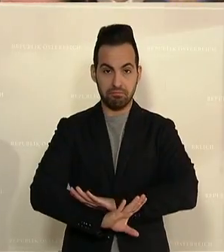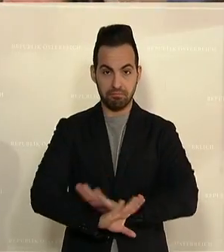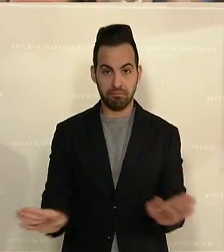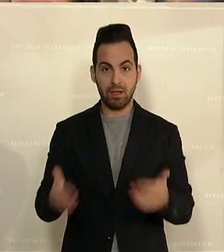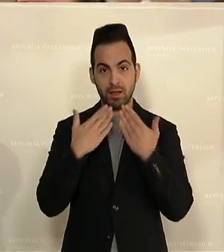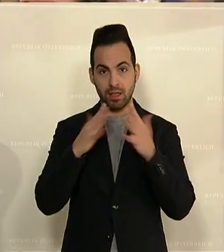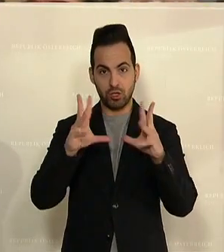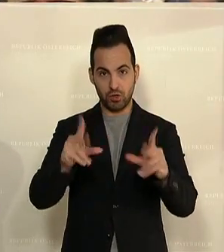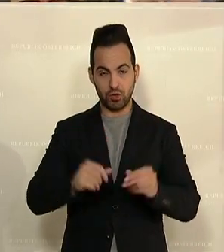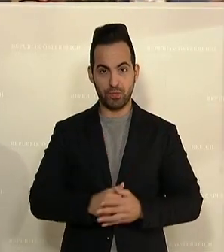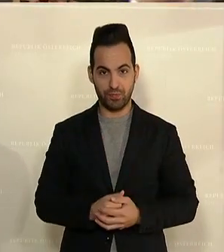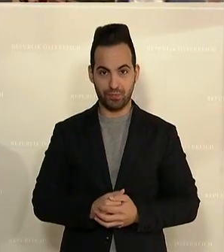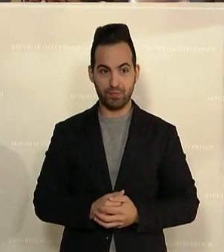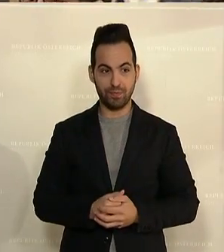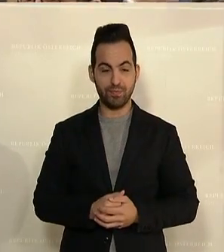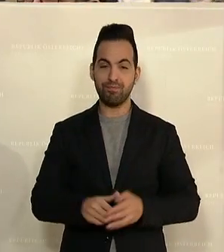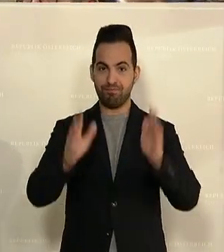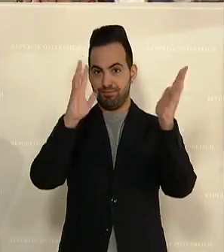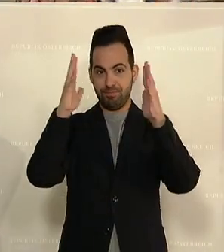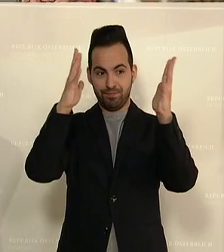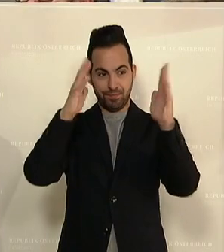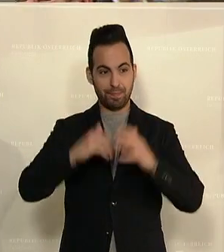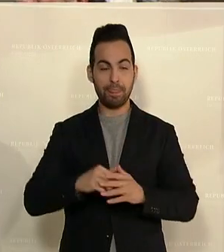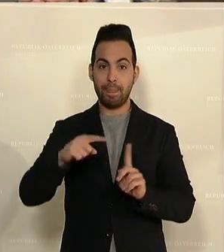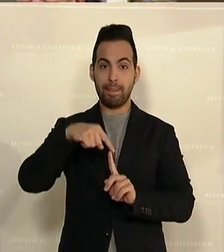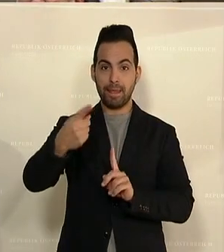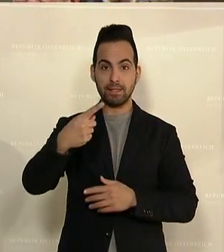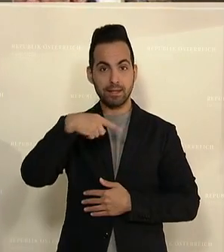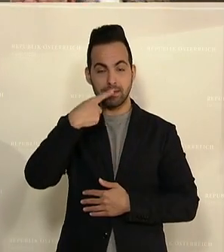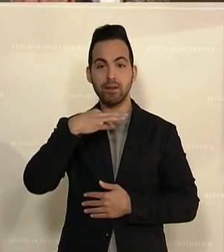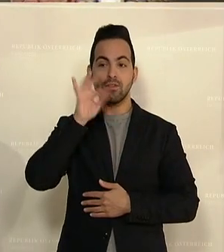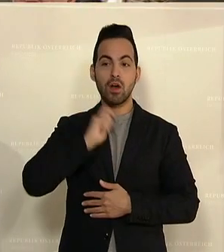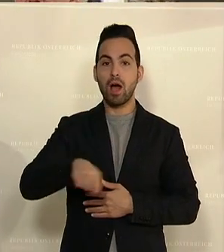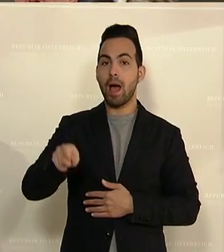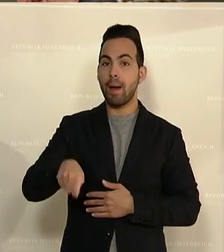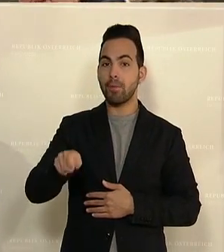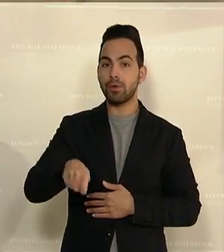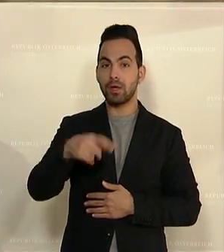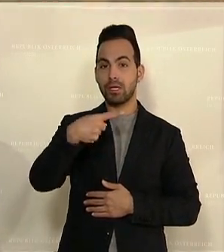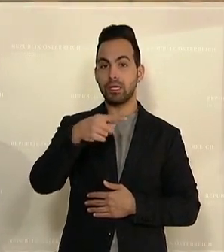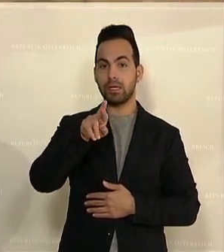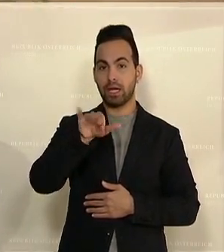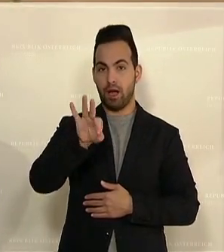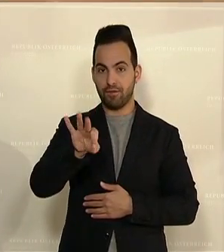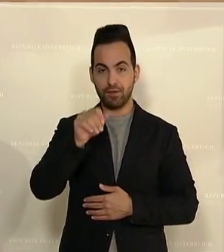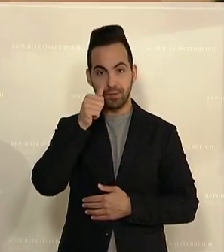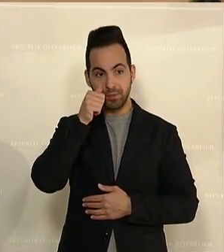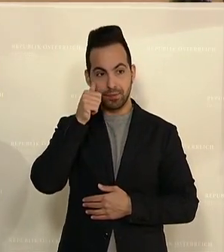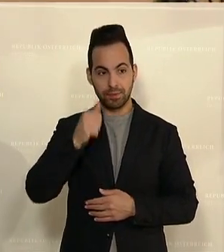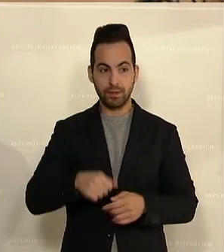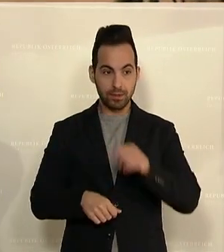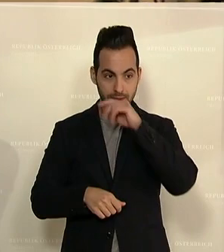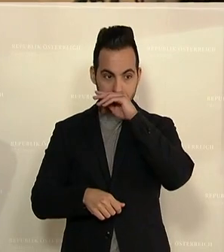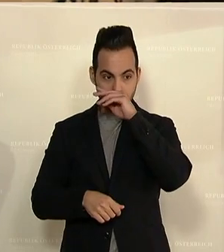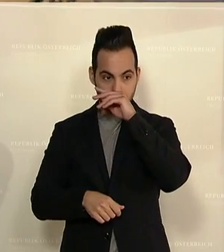Die SPÖ wird dem Aussetzen der Neuerbahnförderpauschale zustimmen, aber der neue Organisation